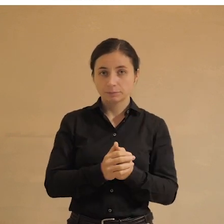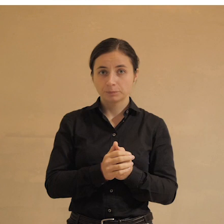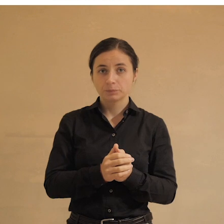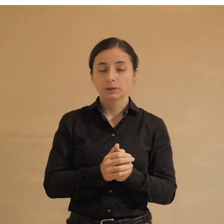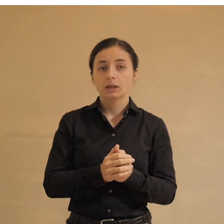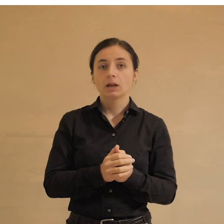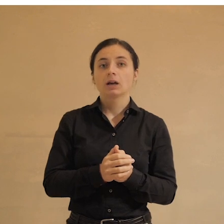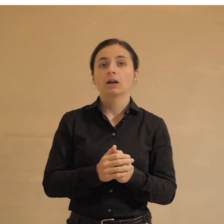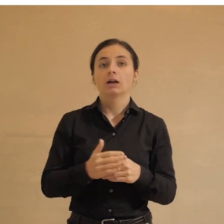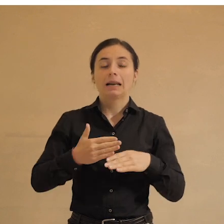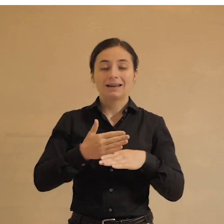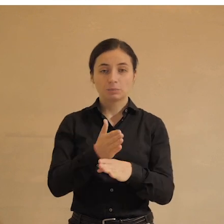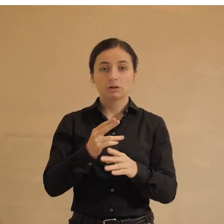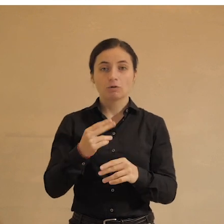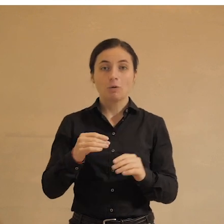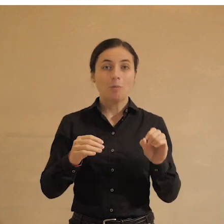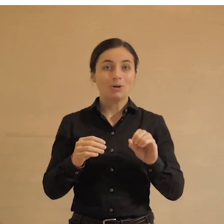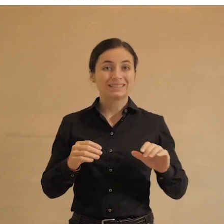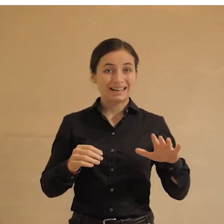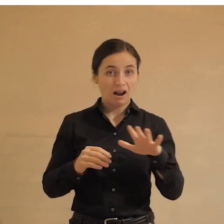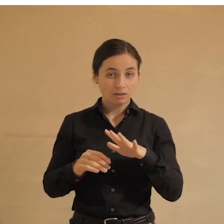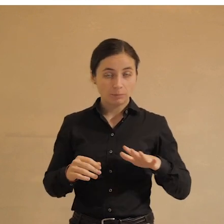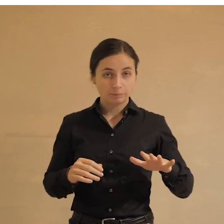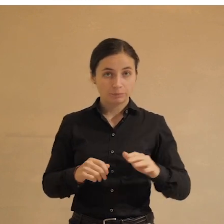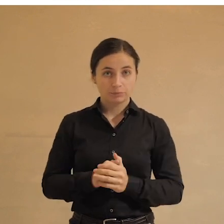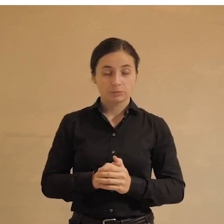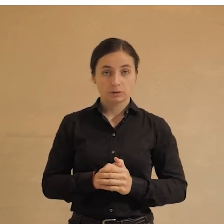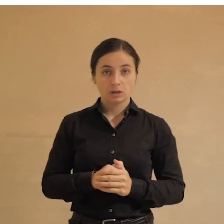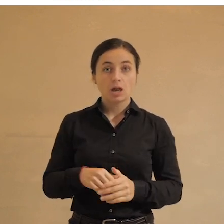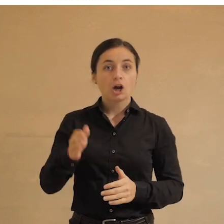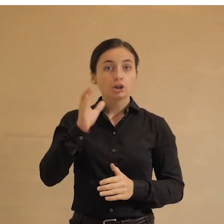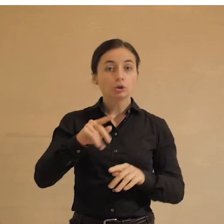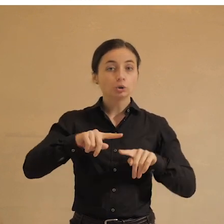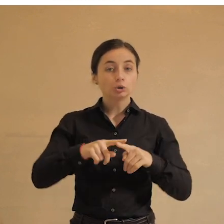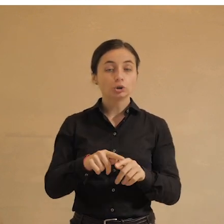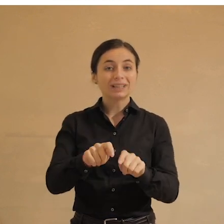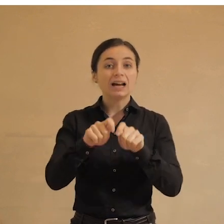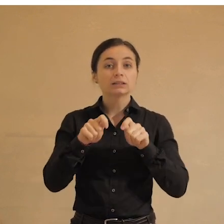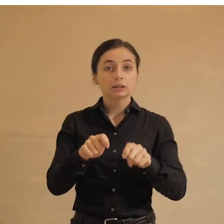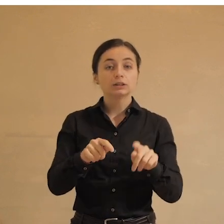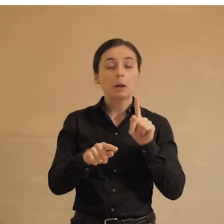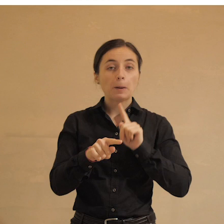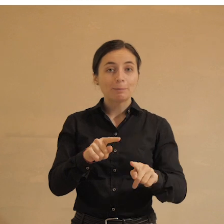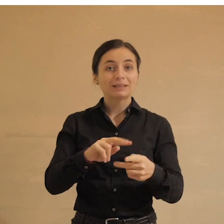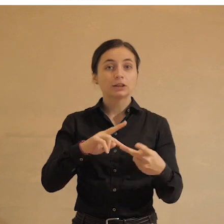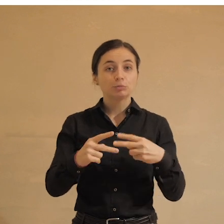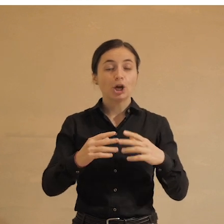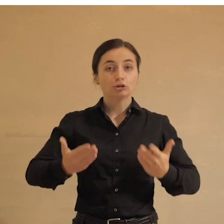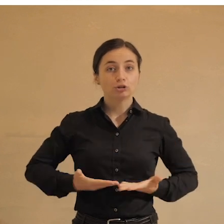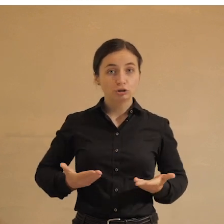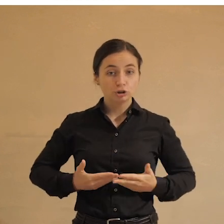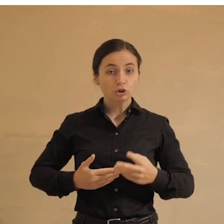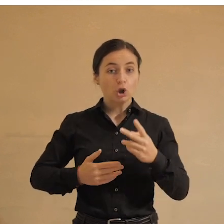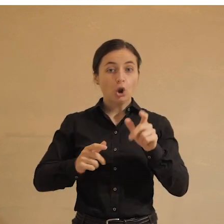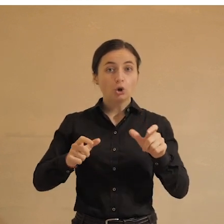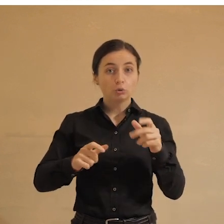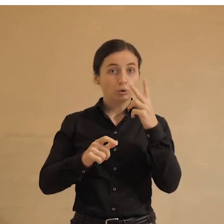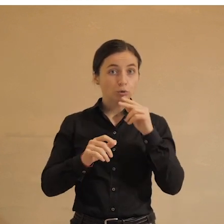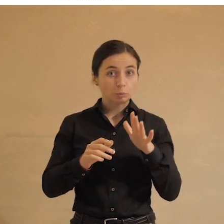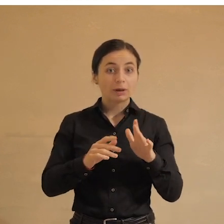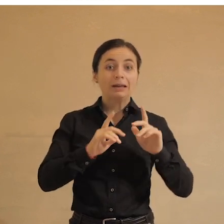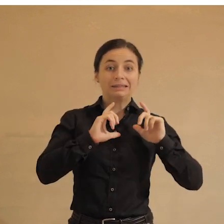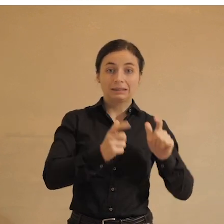слайде с разбивкой по странам. Научно-технические открытия слишком быстро меняют жизнь, люди не успевают приспособиться.